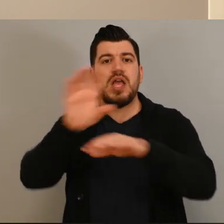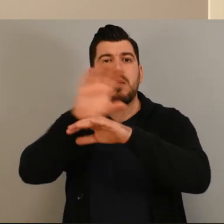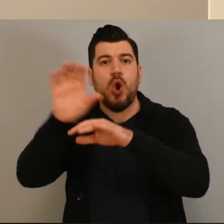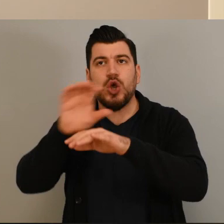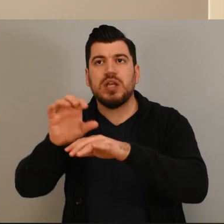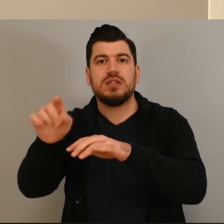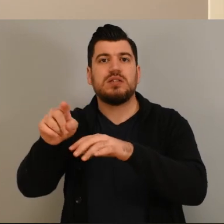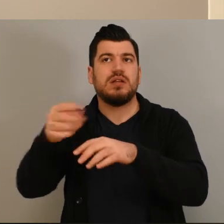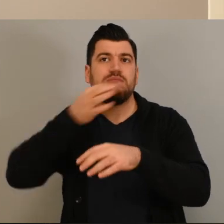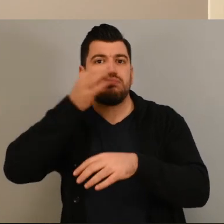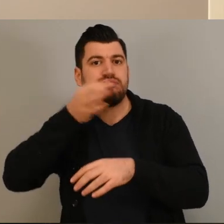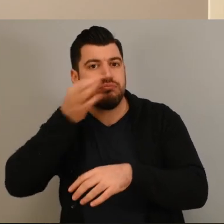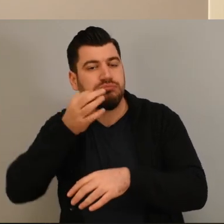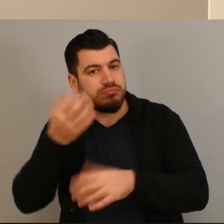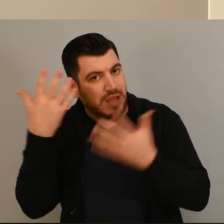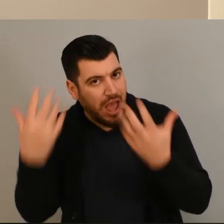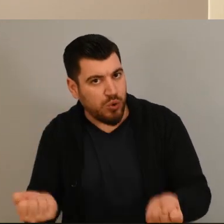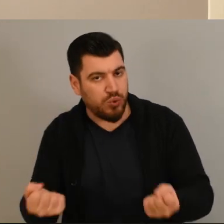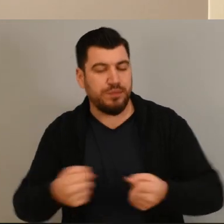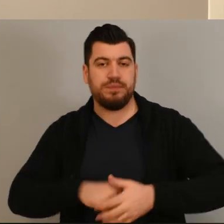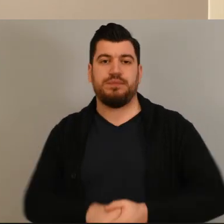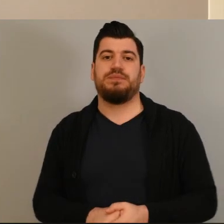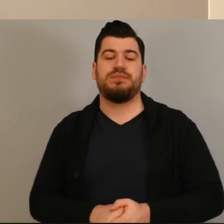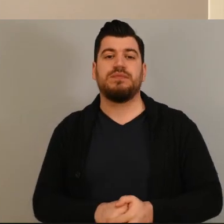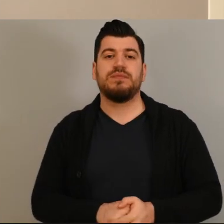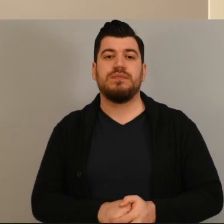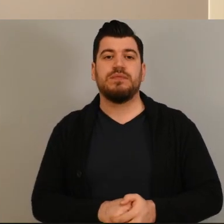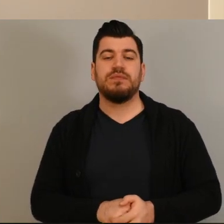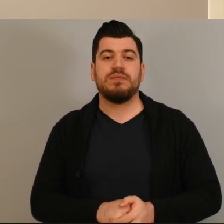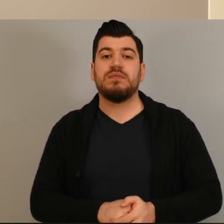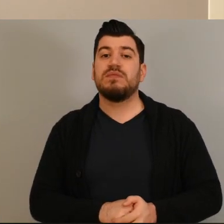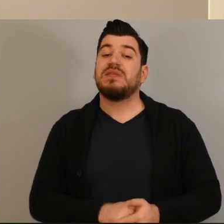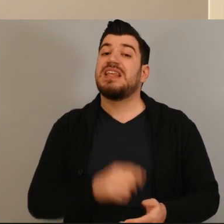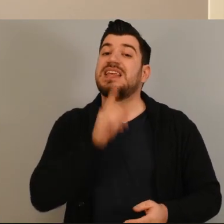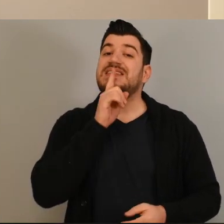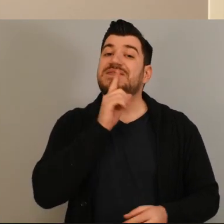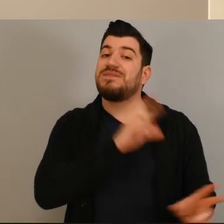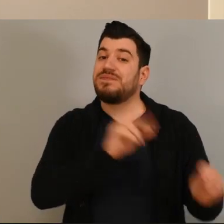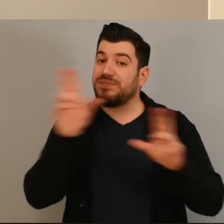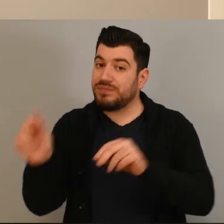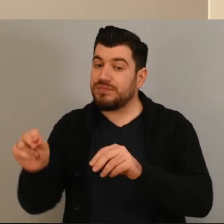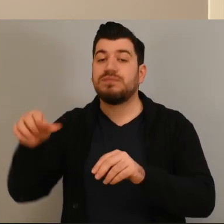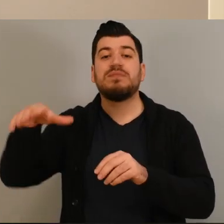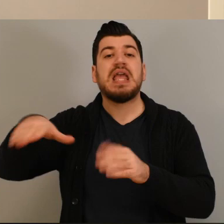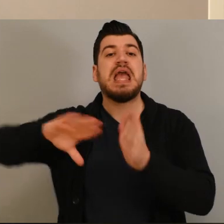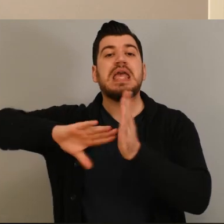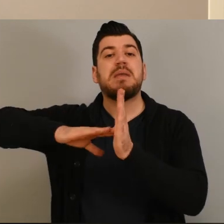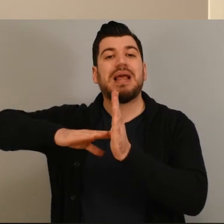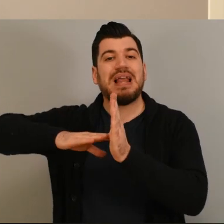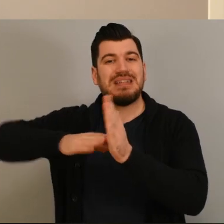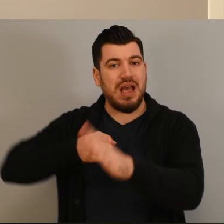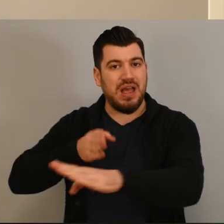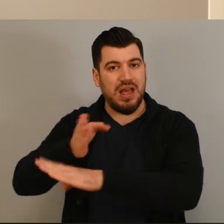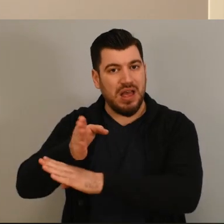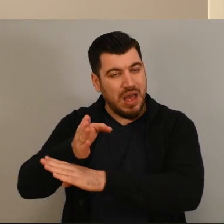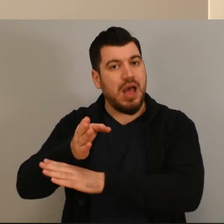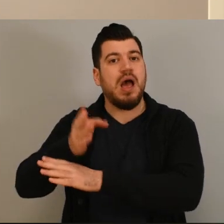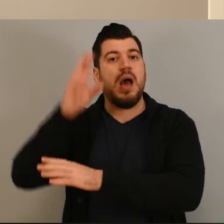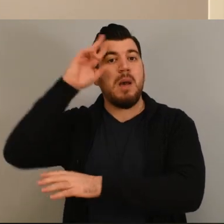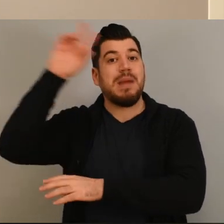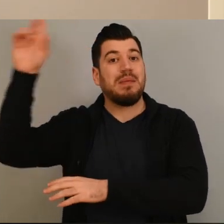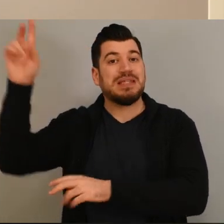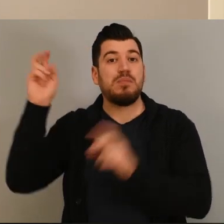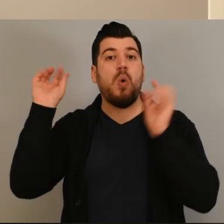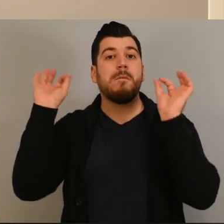ανάλογα με το πρόβλημα που αντιμετωπίζουν. Παρόμοια κίνηση και πάει πολύ καλά και η μονάδα προσβασιμότητας στο